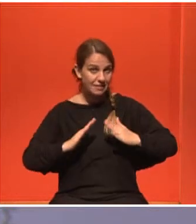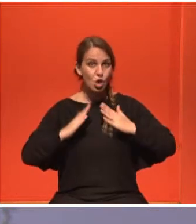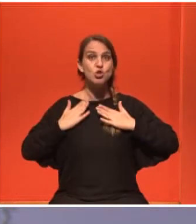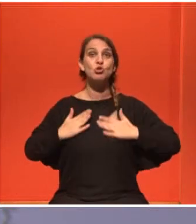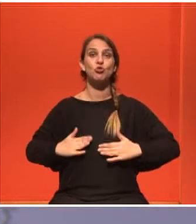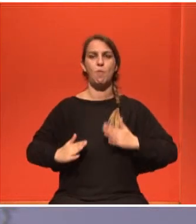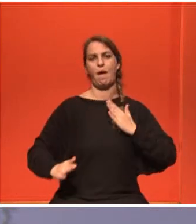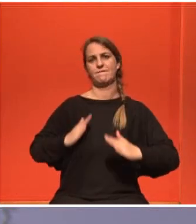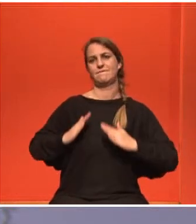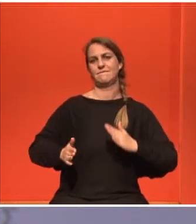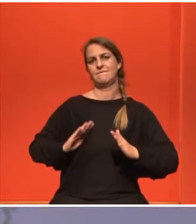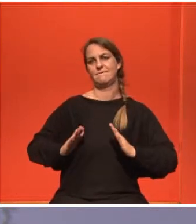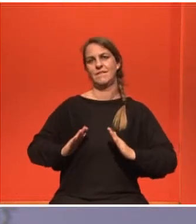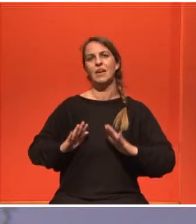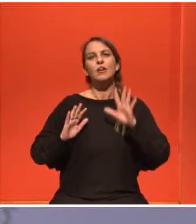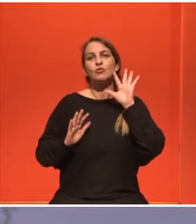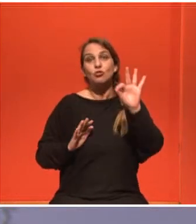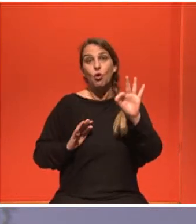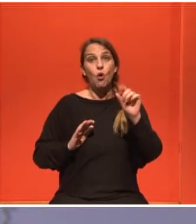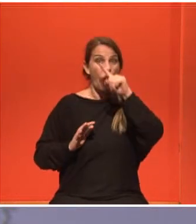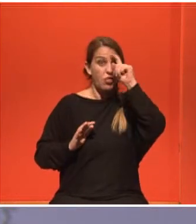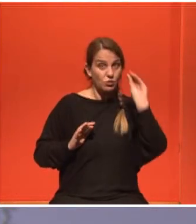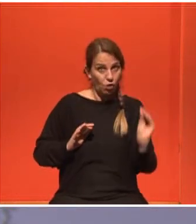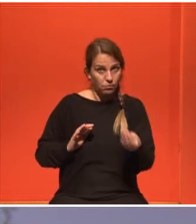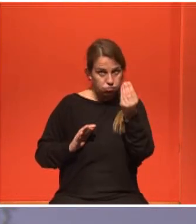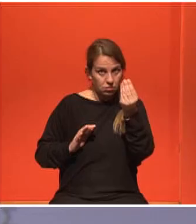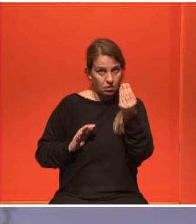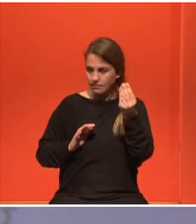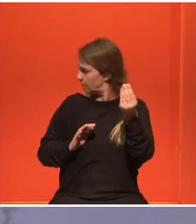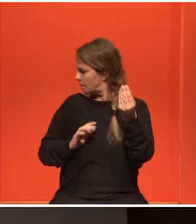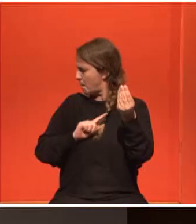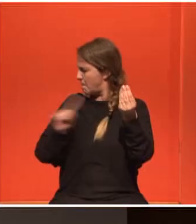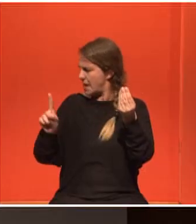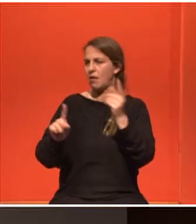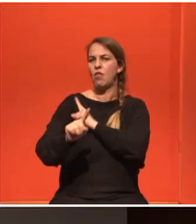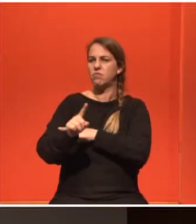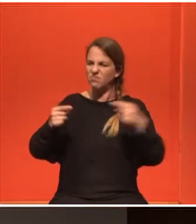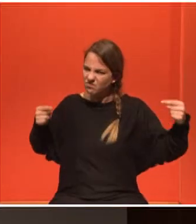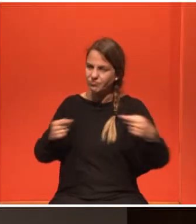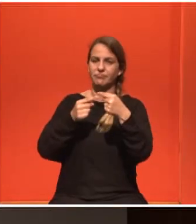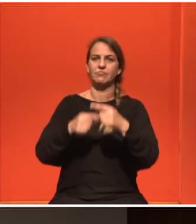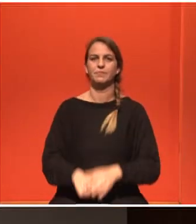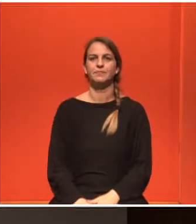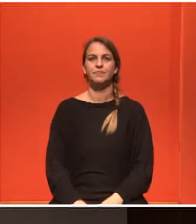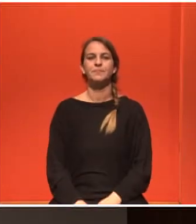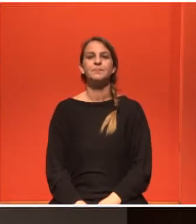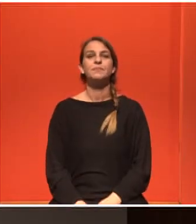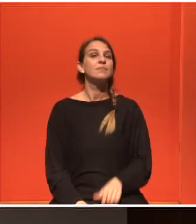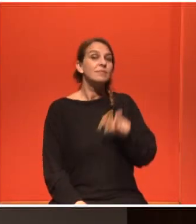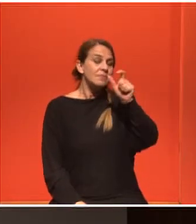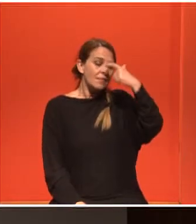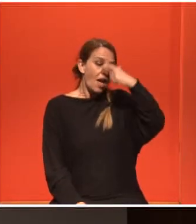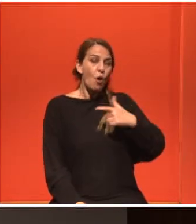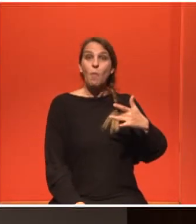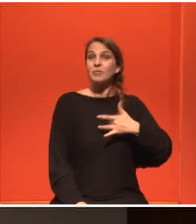και να βρίσκουμε τη δύναμη πάντα στα δύσκολα, να μην κλείνουμε τα μάτια μας. Χριστίνα, εσύ σαν ψυχολόγο. Εγώ σαν ψυχολόγο,